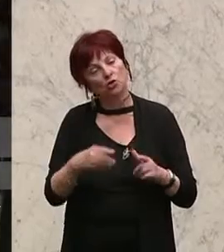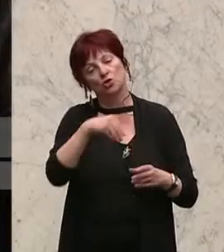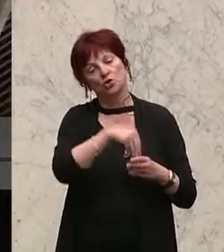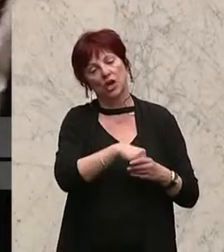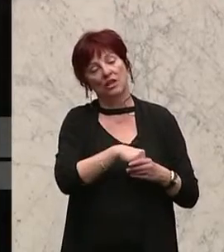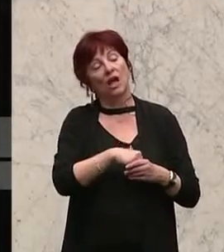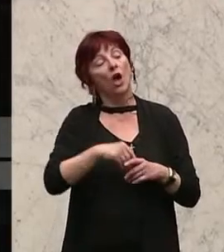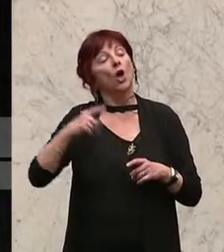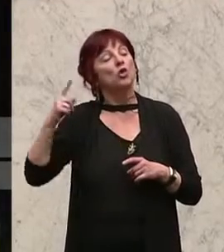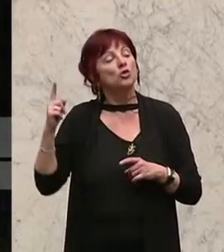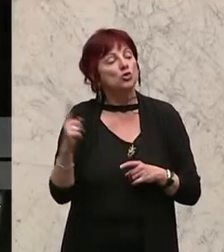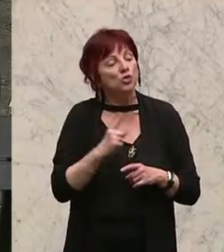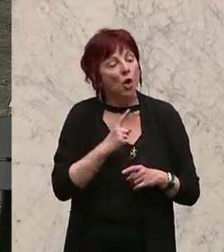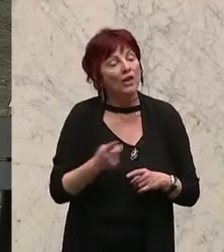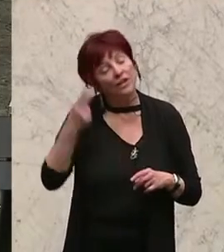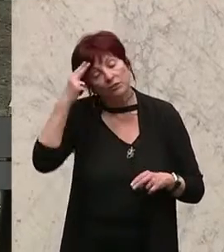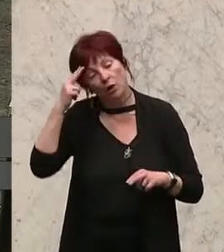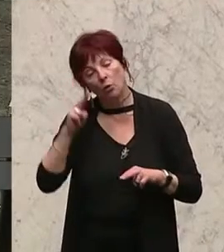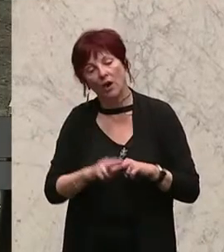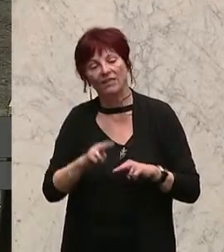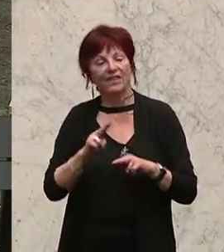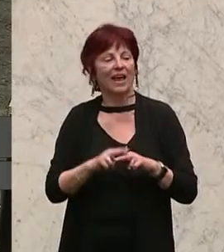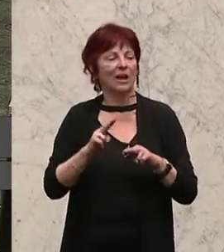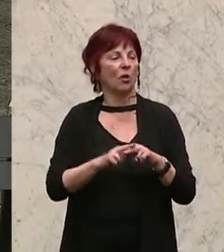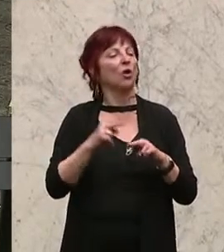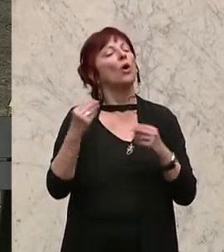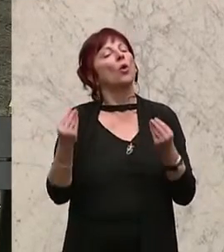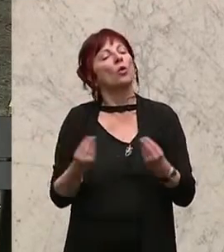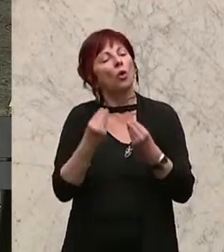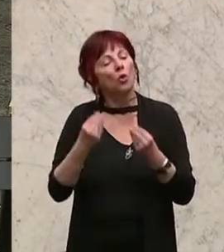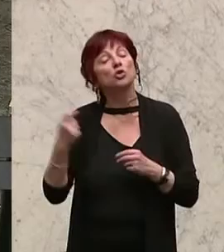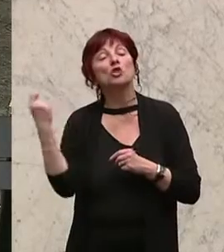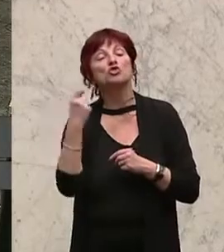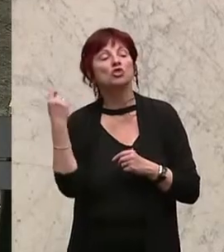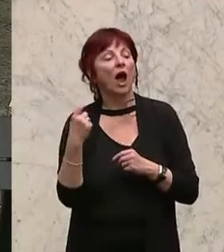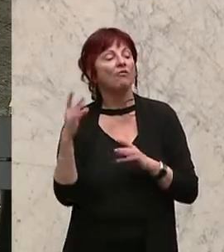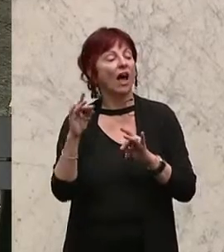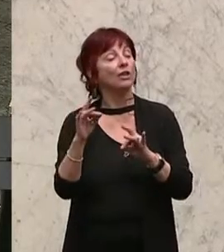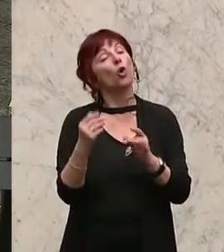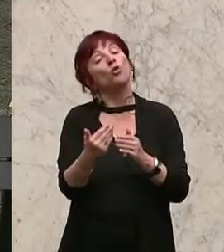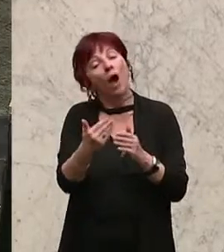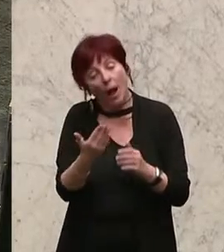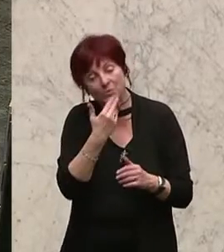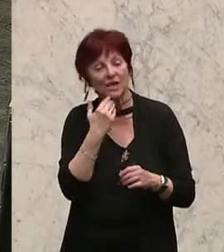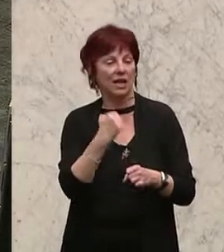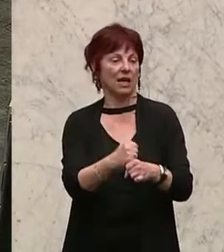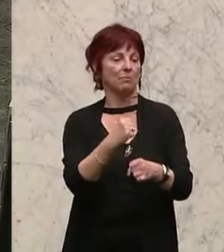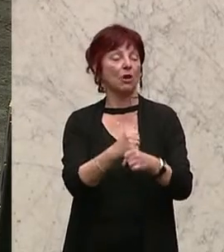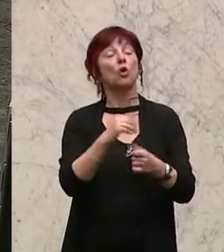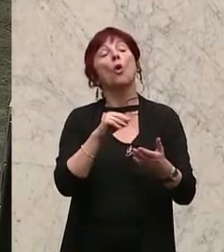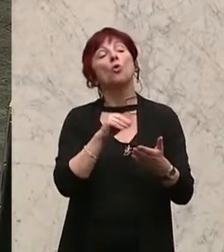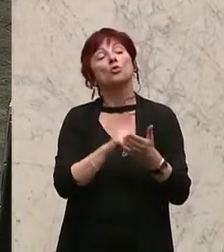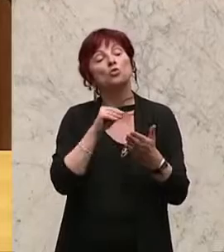übersteigenden Freiheitsstrafe wegen einer mit Vorsatz begangenen Strafbahnhandlung noch ein wegen eines Verbrechens